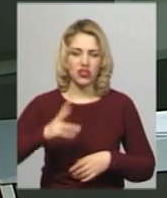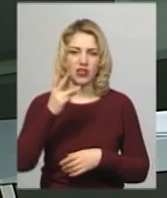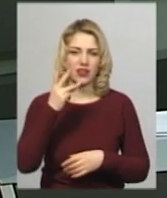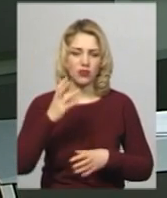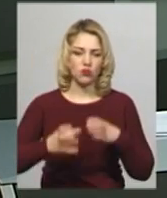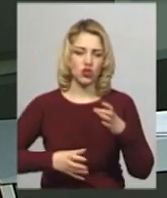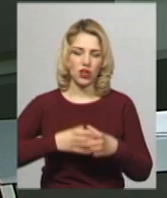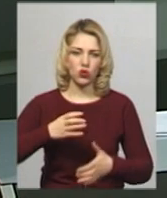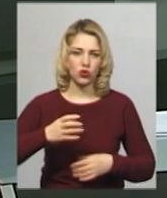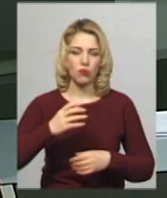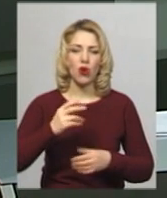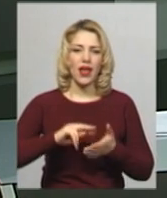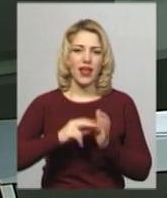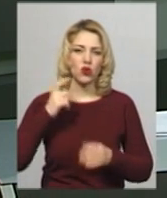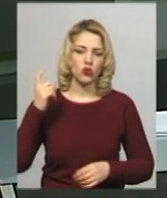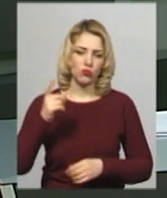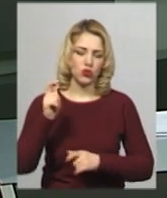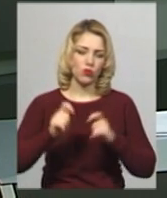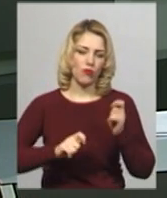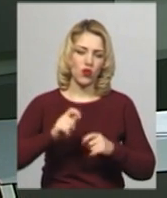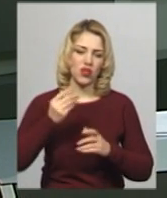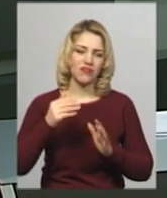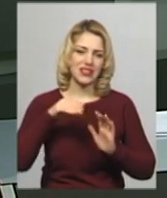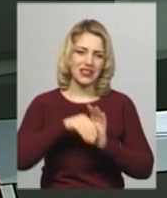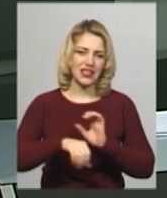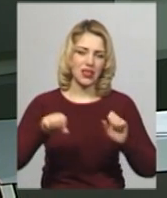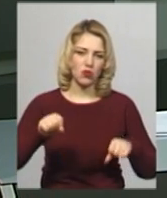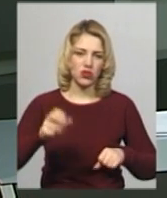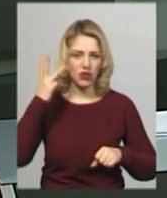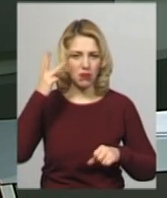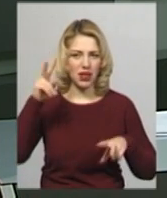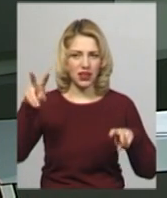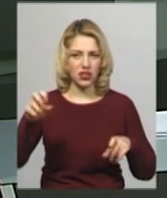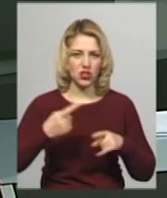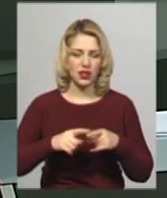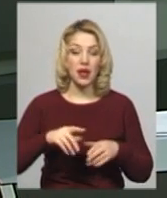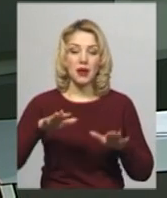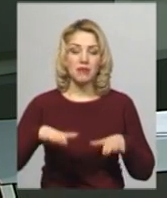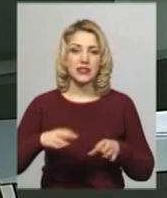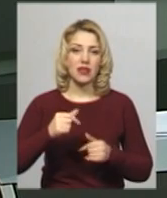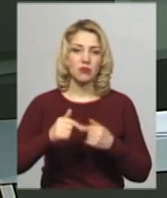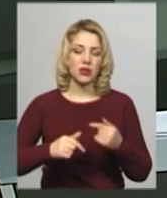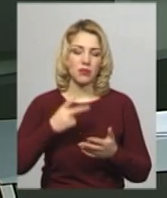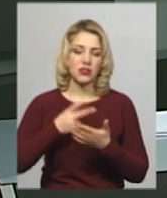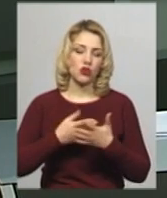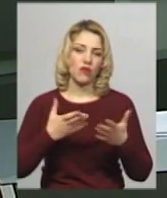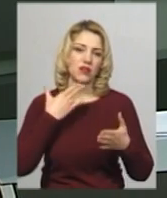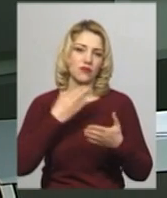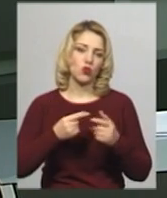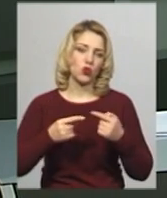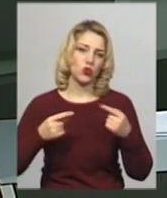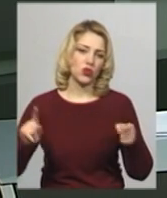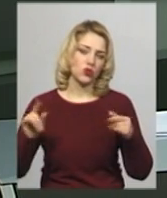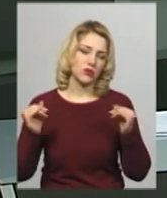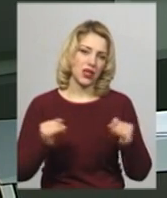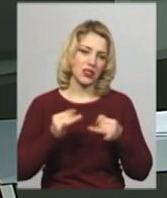міжнародному економічному форумі інвестиційні можливості Хмельниччини. Місцеві підприємці презентували свою продукцію, щоби зацікавити